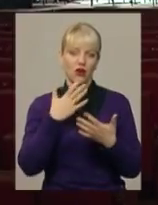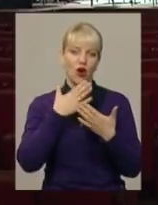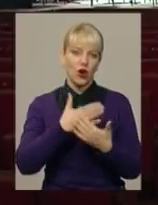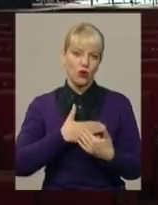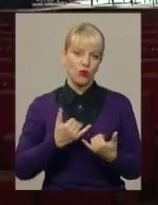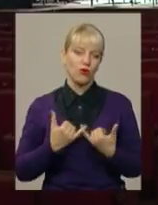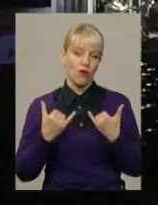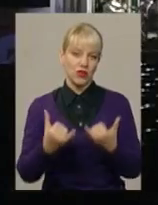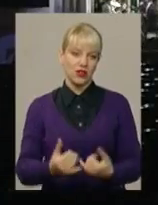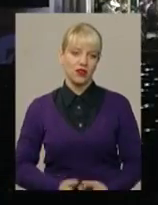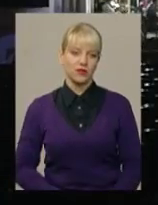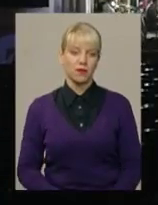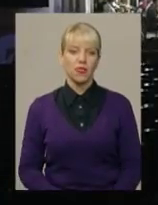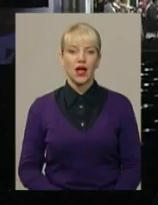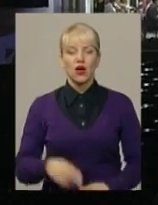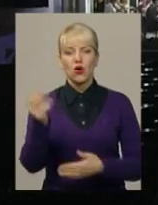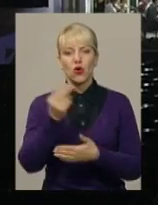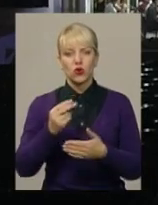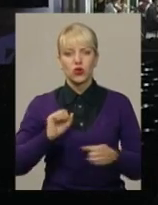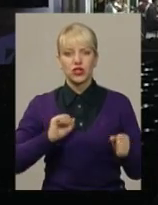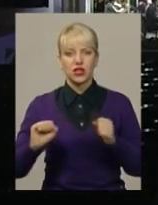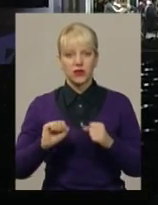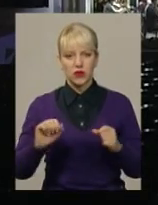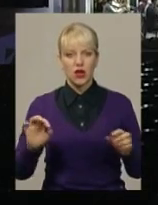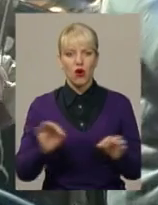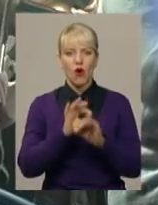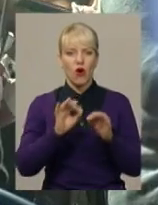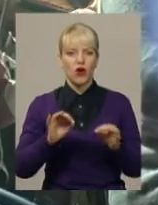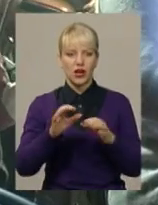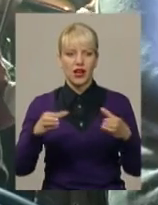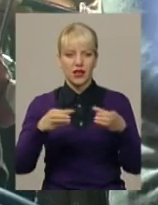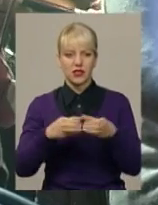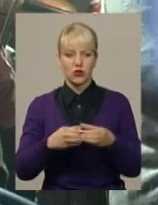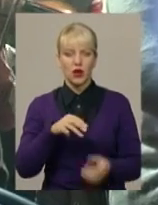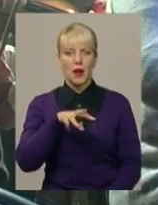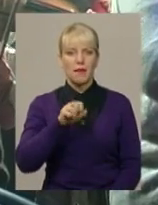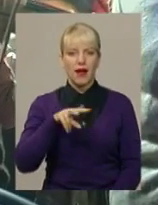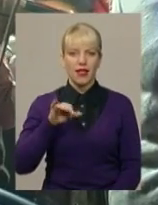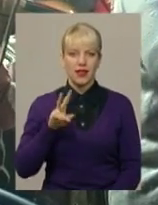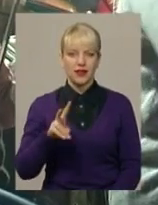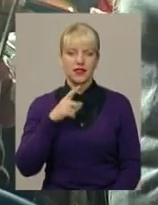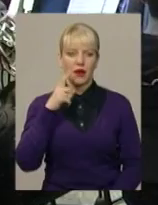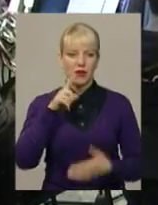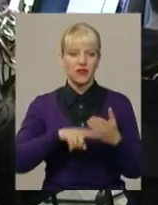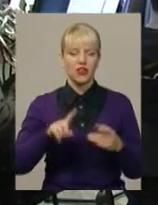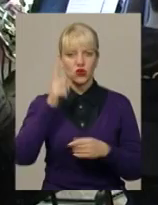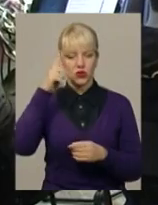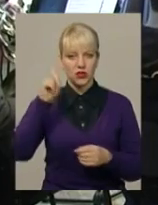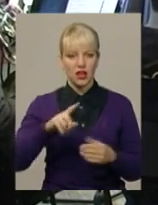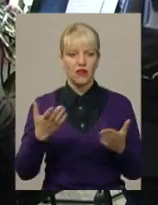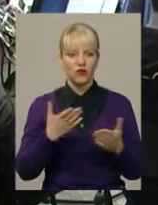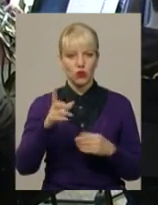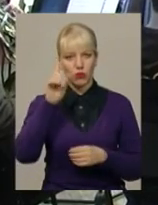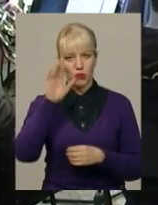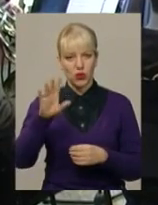поважаю. Художній керівник симфонічного оркестру Хмельницької обласної філармонії Тарас Малек запевняє, що знає, у чому